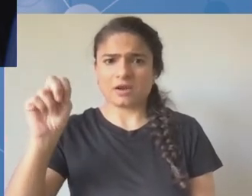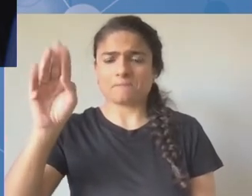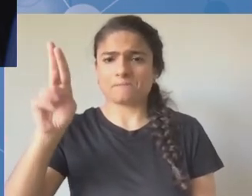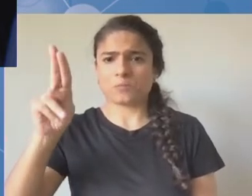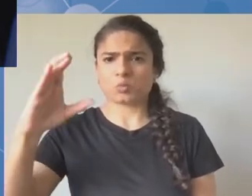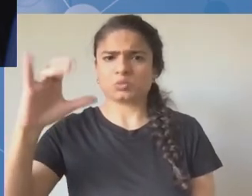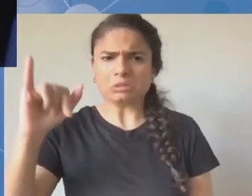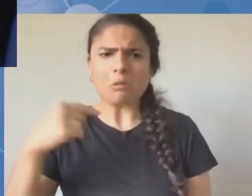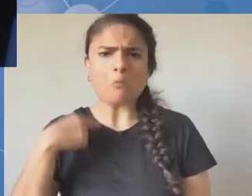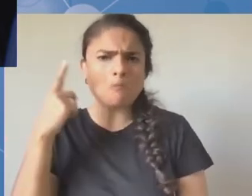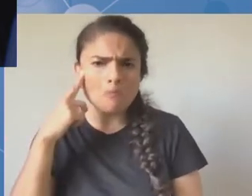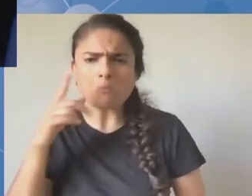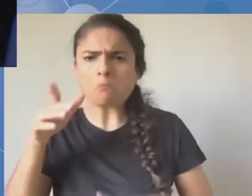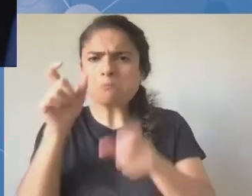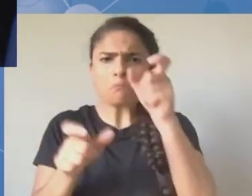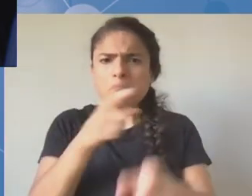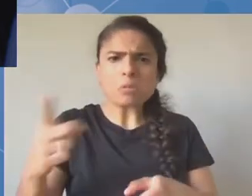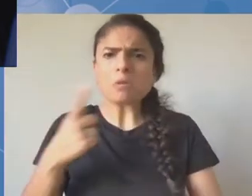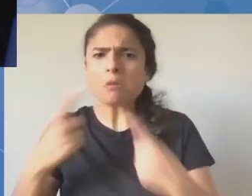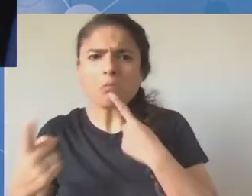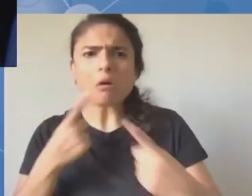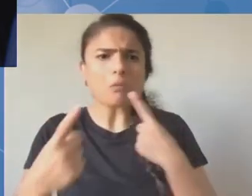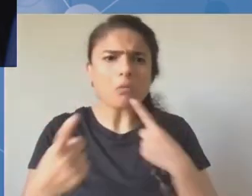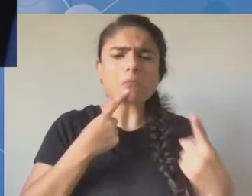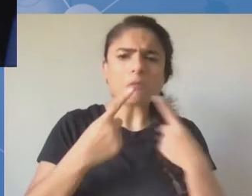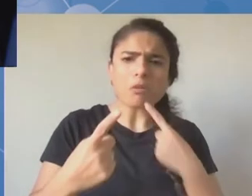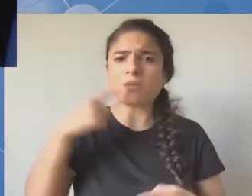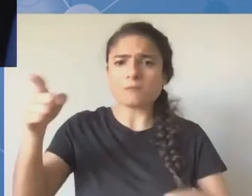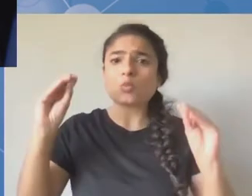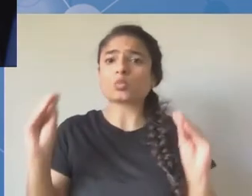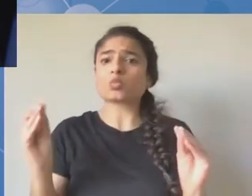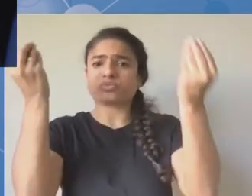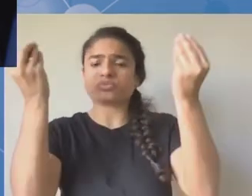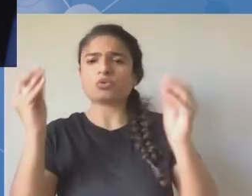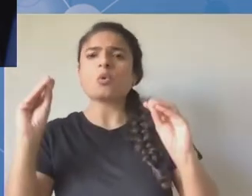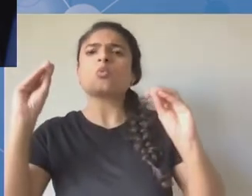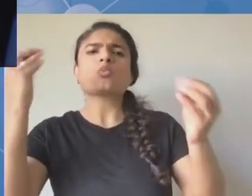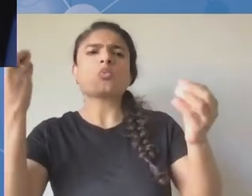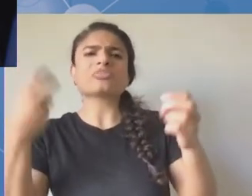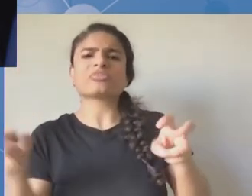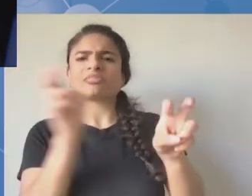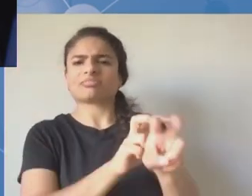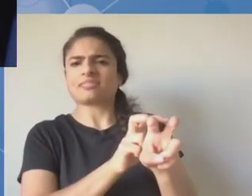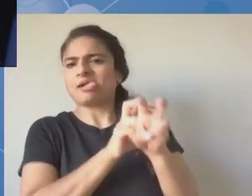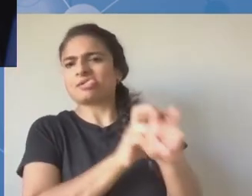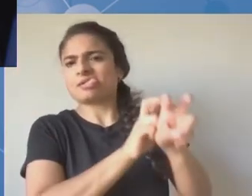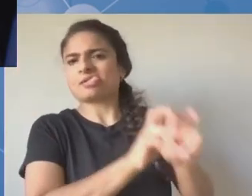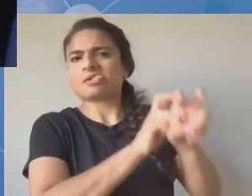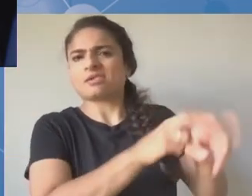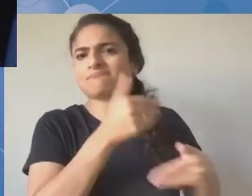prawdopodobnie będę się odnosić do tego, co już tutaj zostało wcześniej powiedziane.